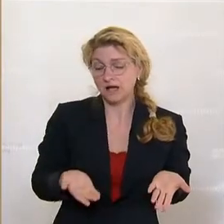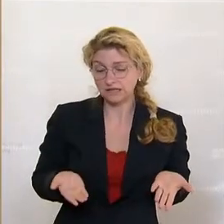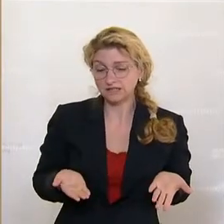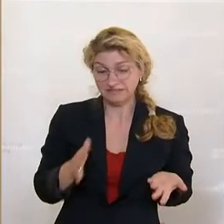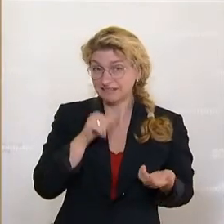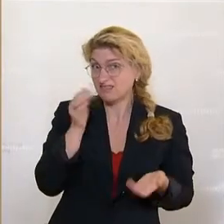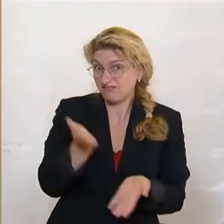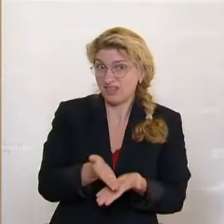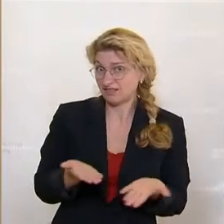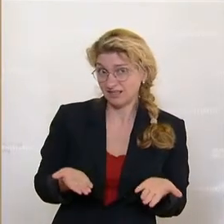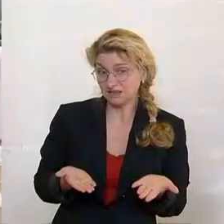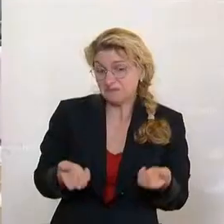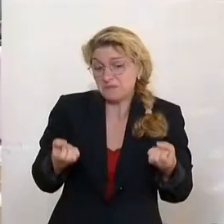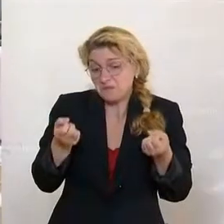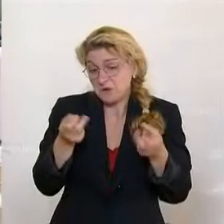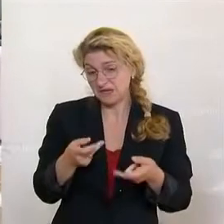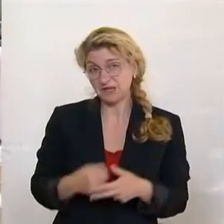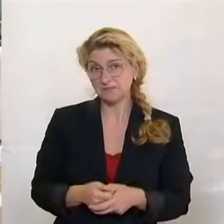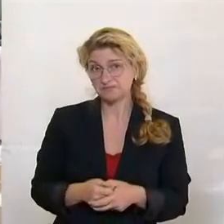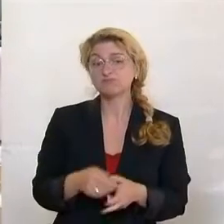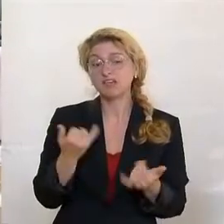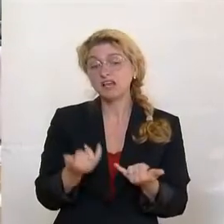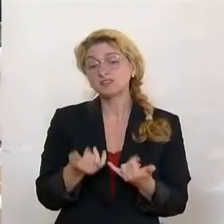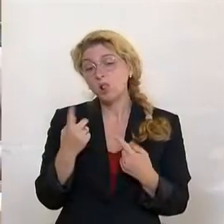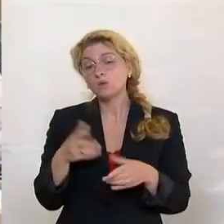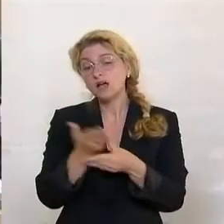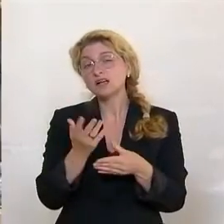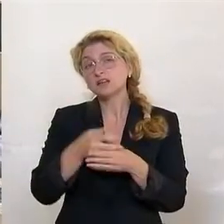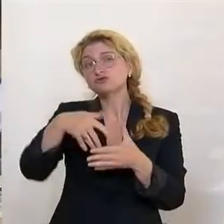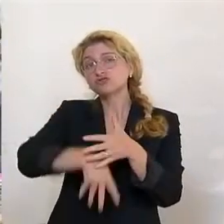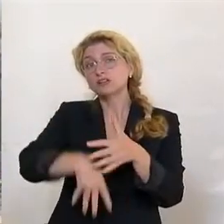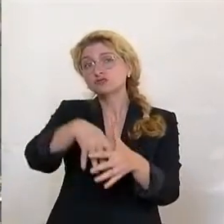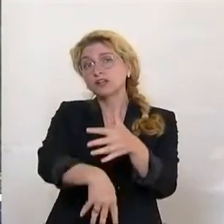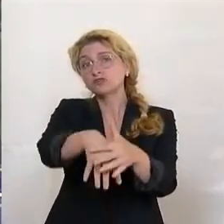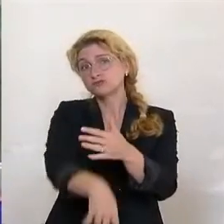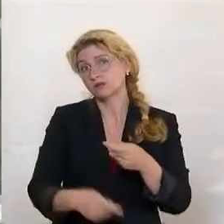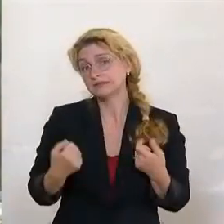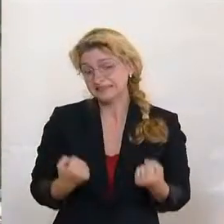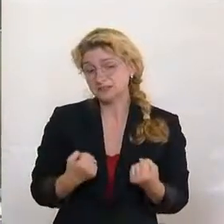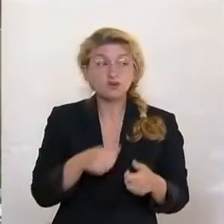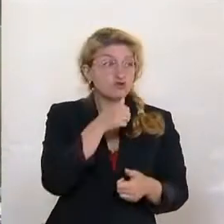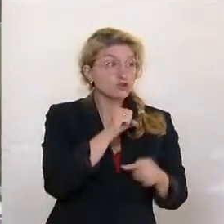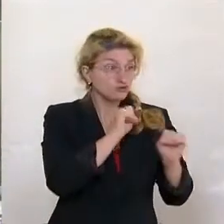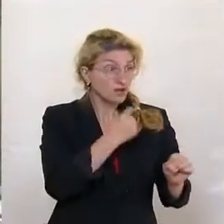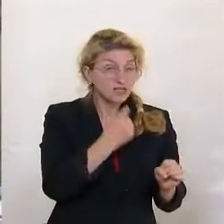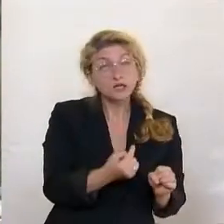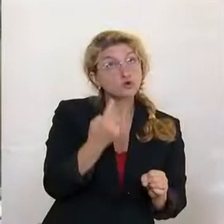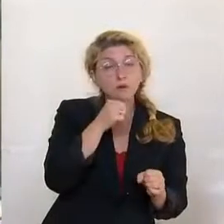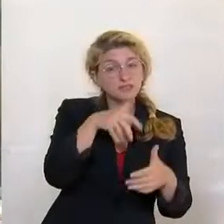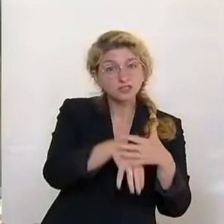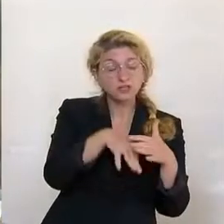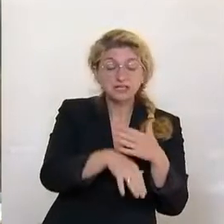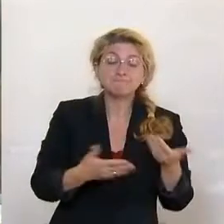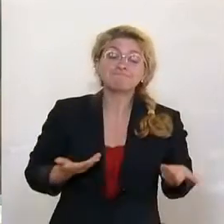haben immer gesagt, es kommt nicht zum großen Schreddern. Ich werde heute mit meinem Kollegen Hafeneck und mit der Kollegin